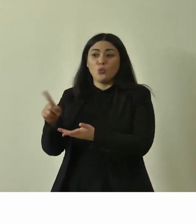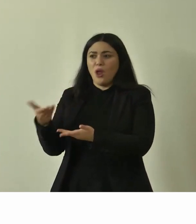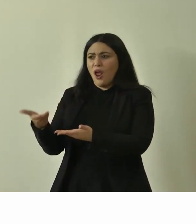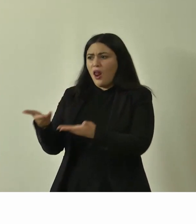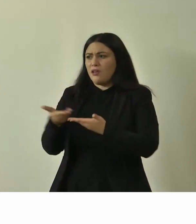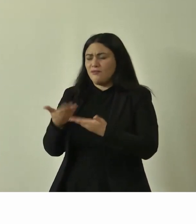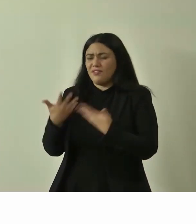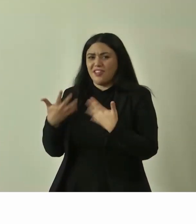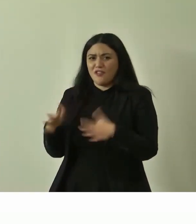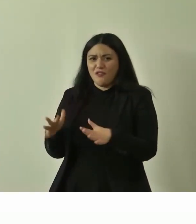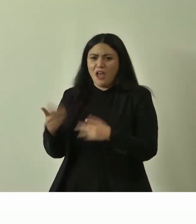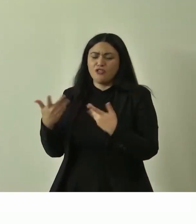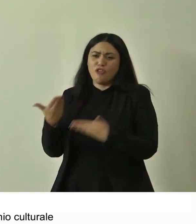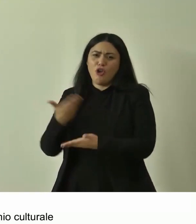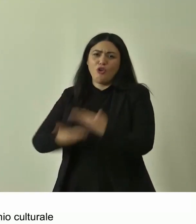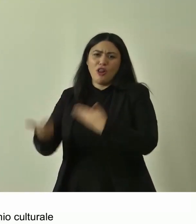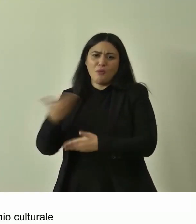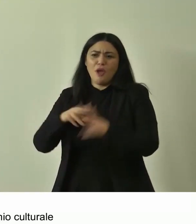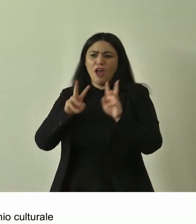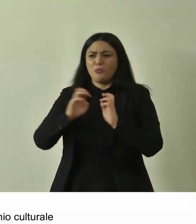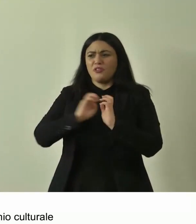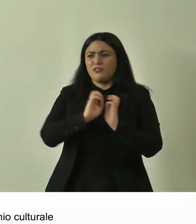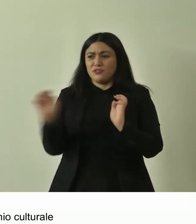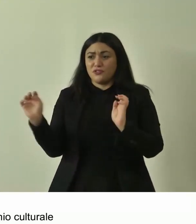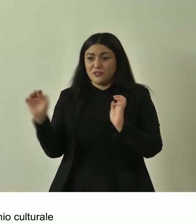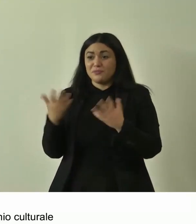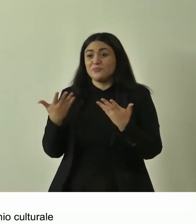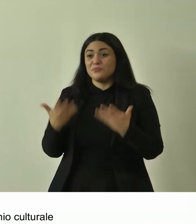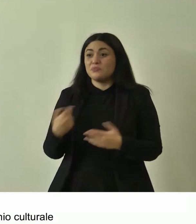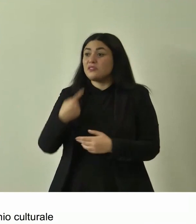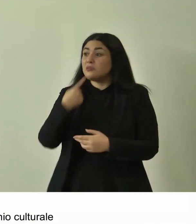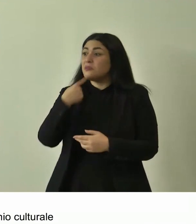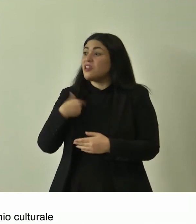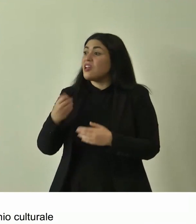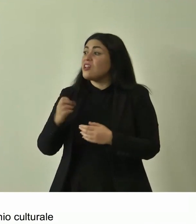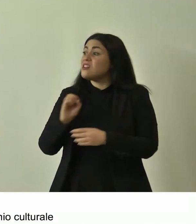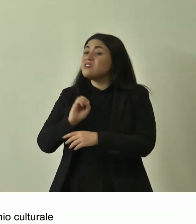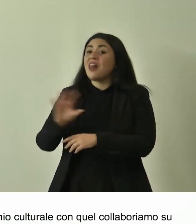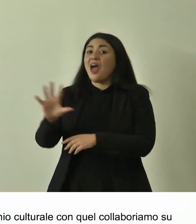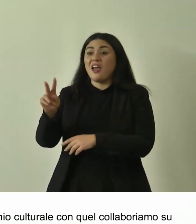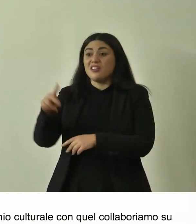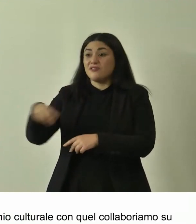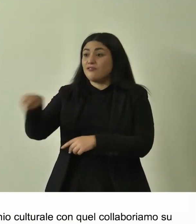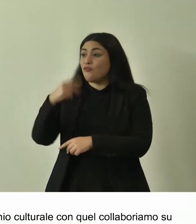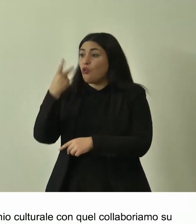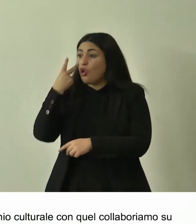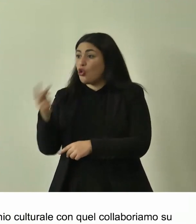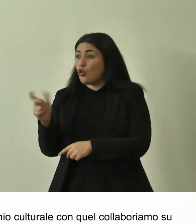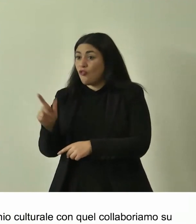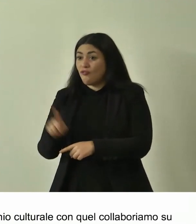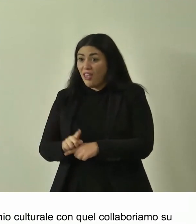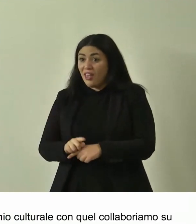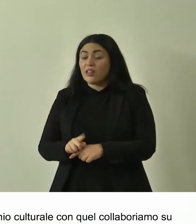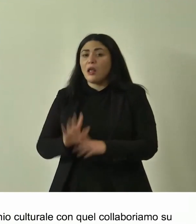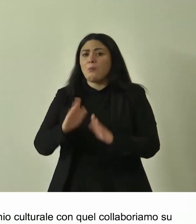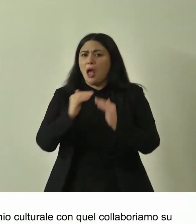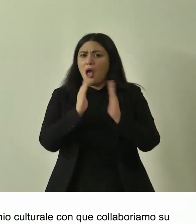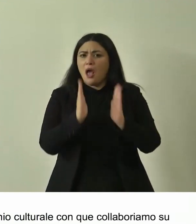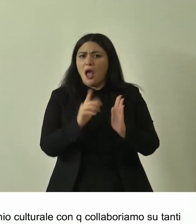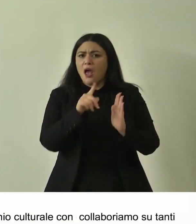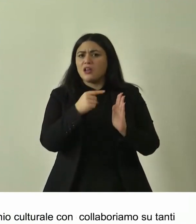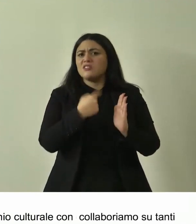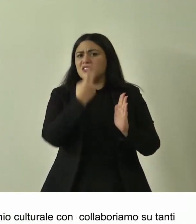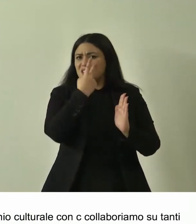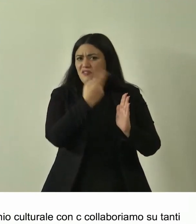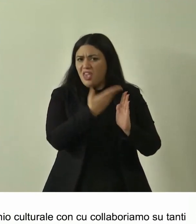ecco mi dicono che voi non le vedete le vedono da casa quindi io per quelli di casa non dico nulla